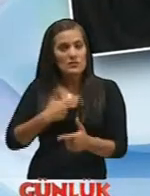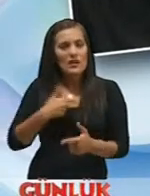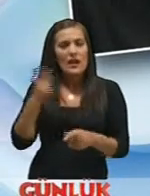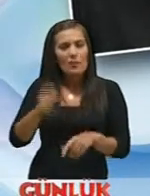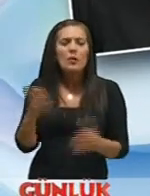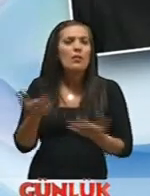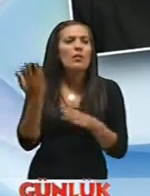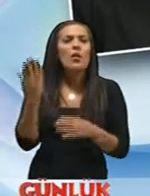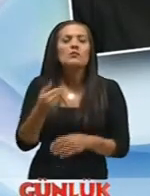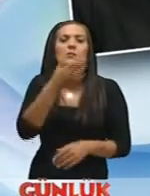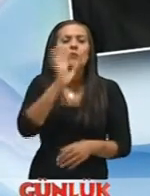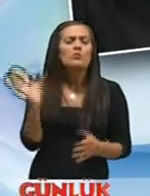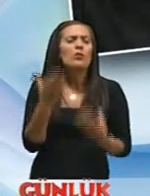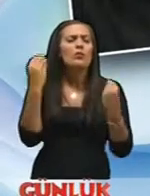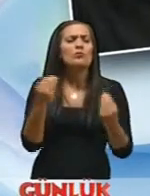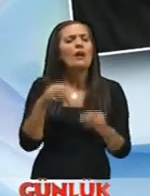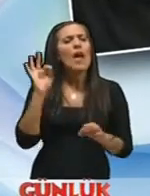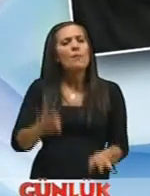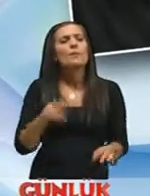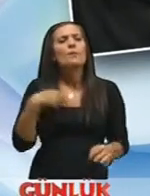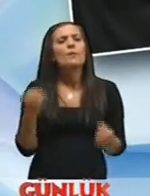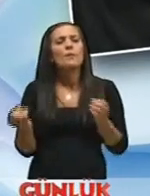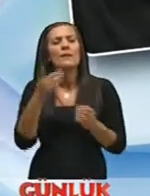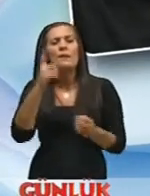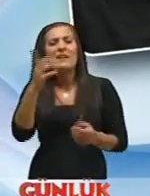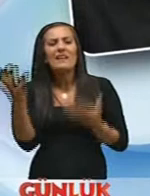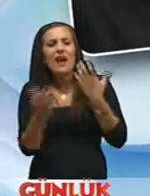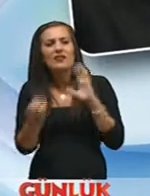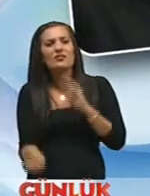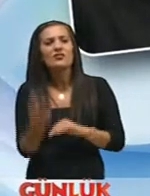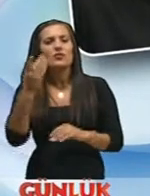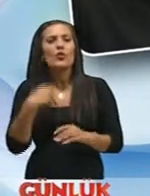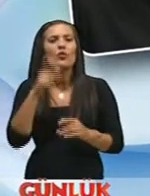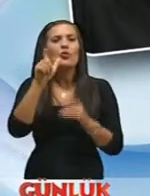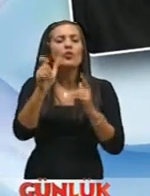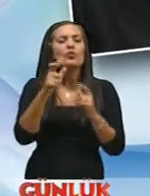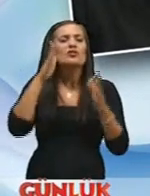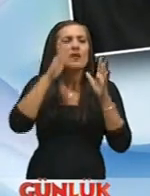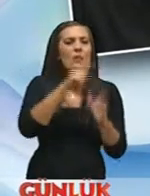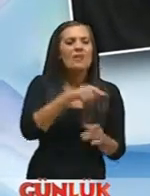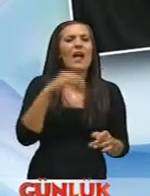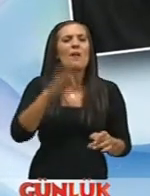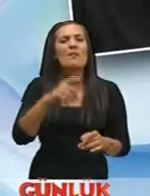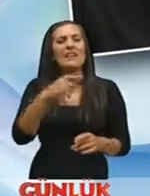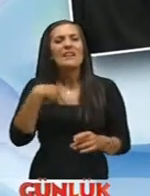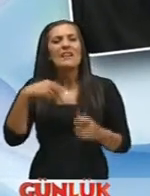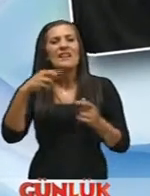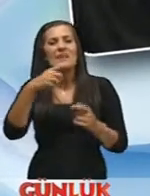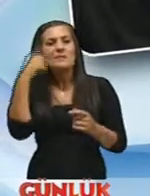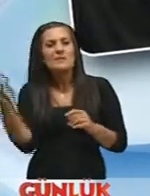ama ne olacak bilmiyorum çok güzel ve hep şey kullandık işte hep yangın çıkıyor Ulu Cami yandı orası hep artık led kullanıyoruz